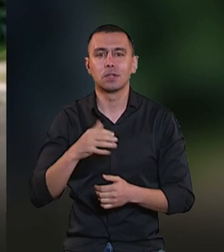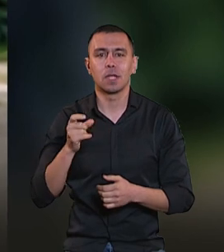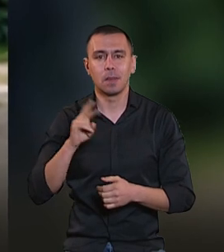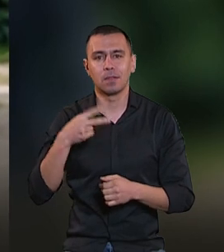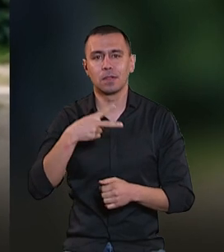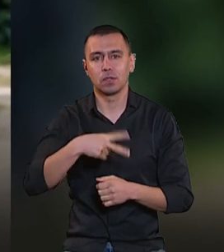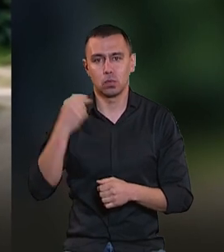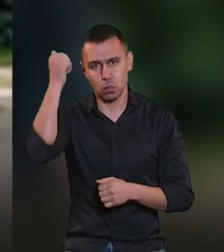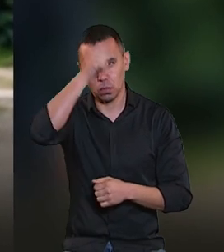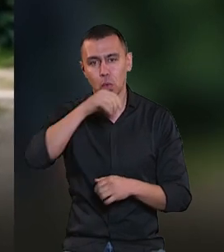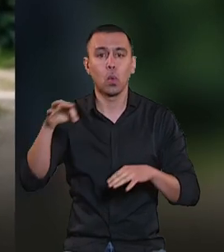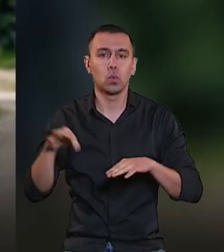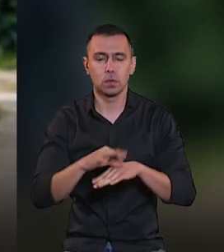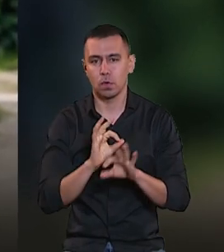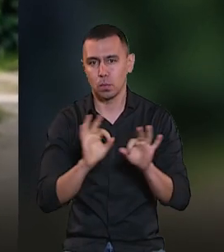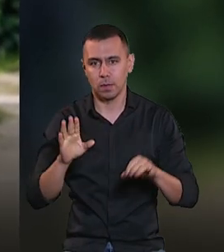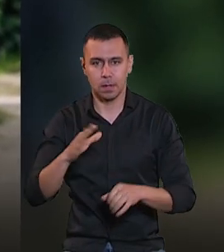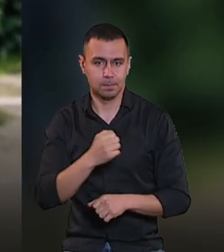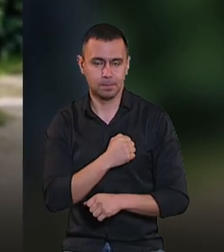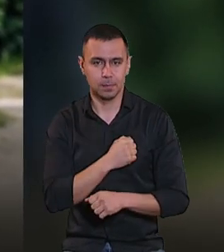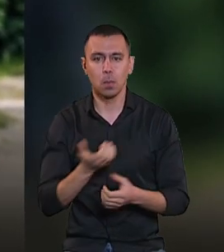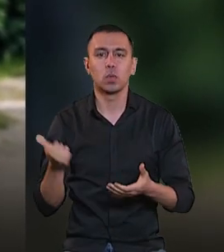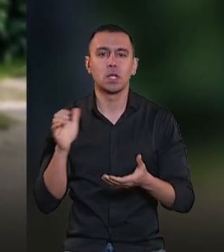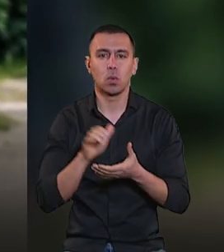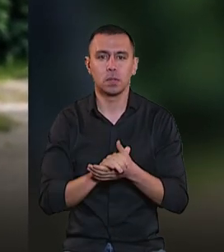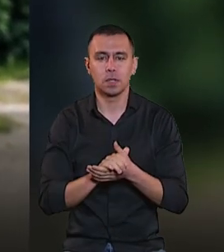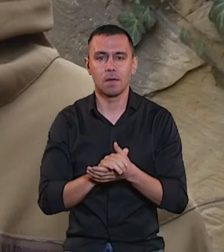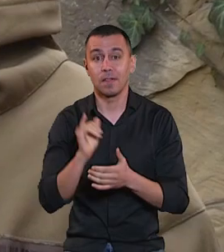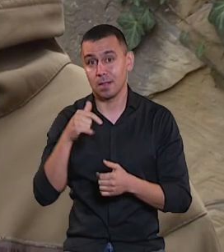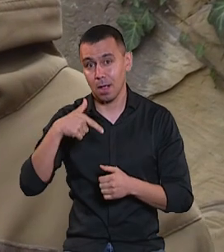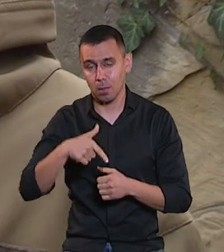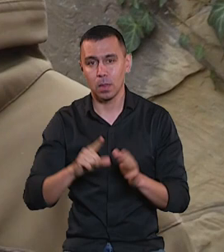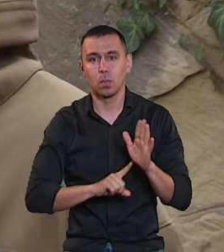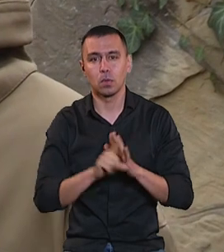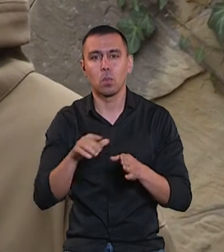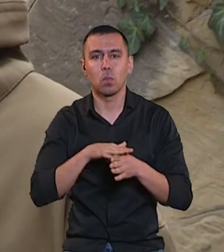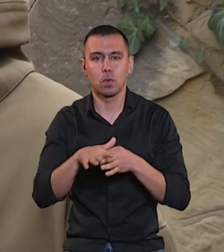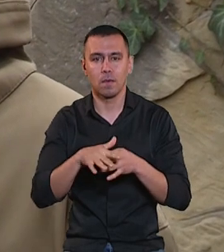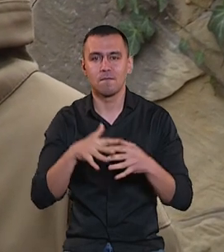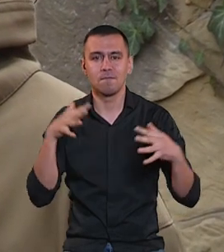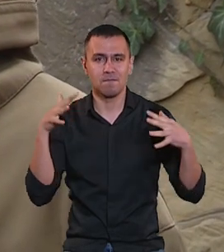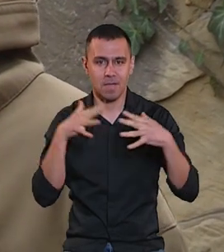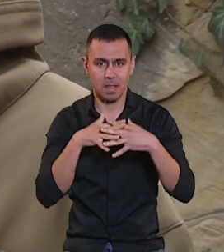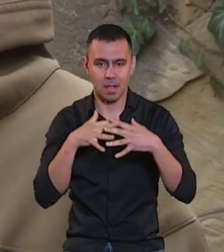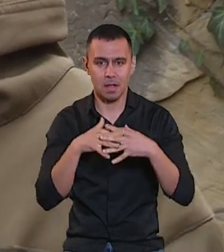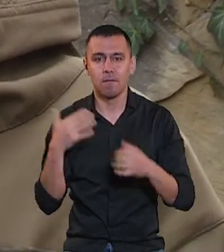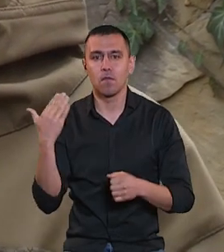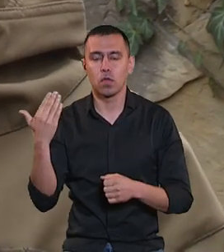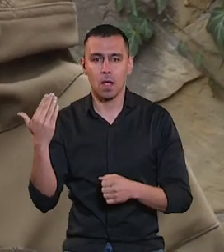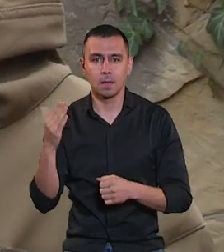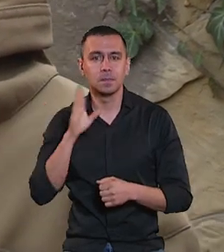2022-го одружився, розповідає Олександр. Познайомилися в інстаграмі. На початок повномасштабної війни вона